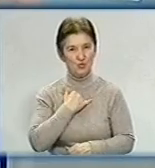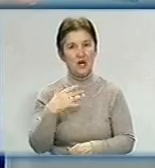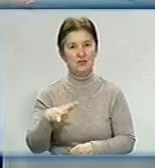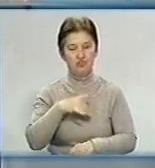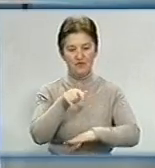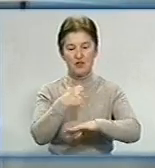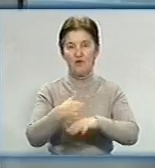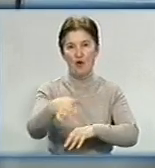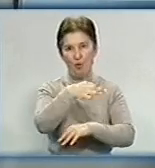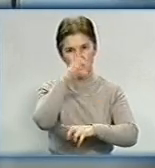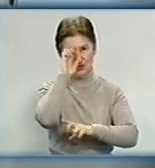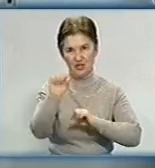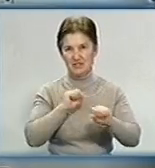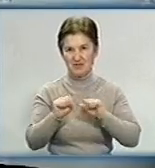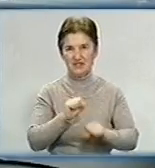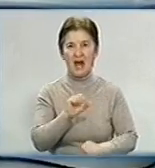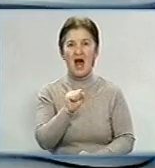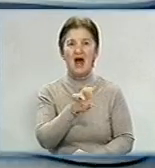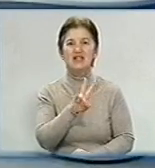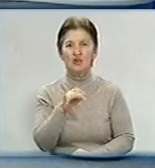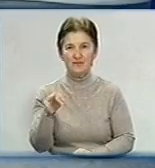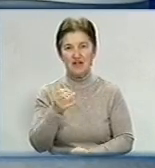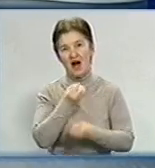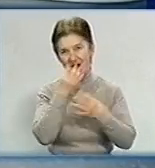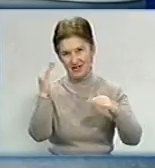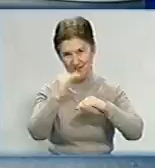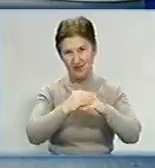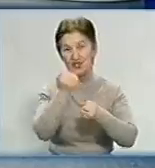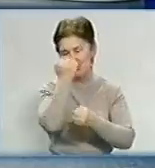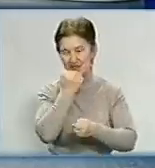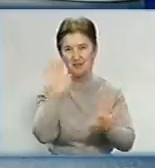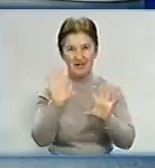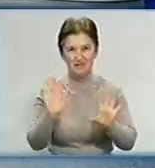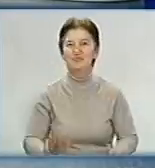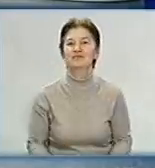голова обласної державної адміністрації Андрій Ніколаєнко. Гарного вечора вам. Спасибі. Дякую.